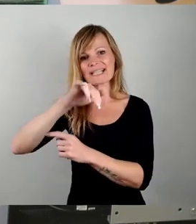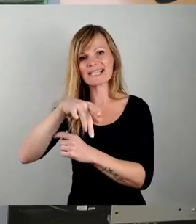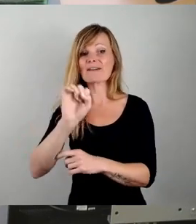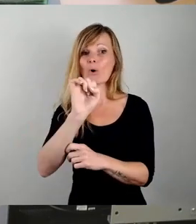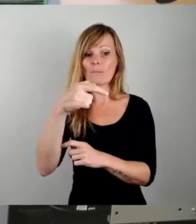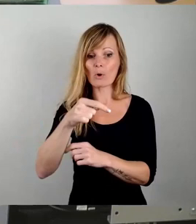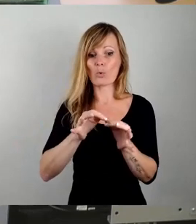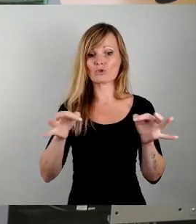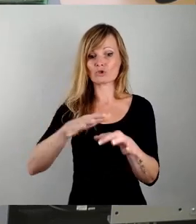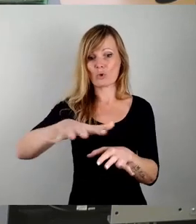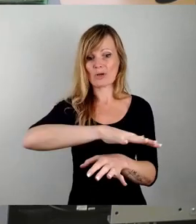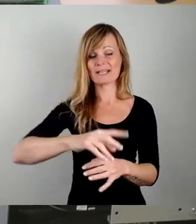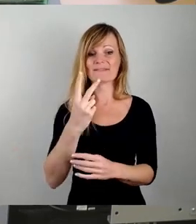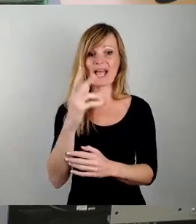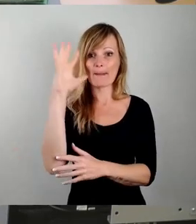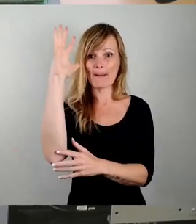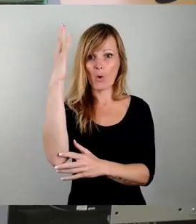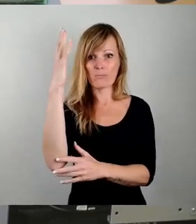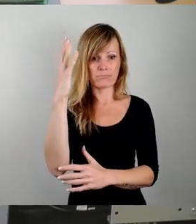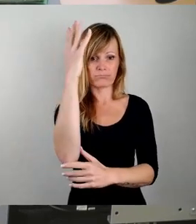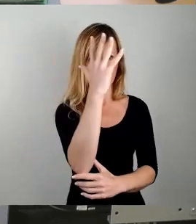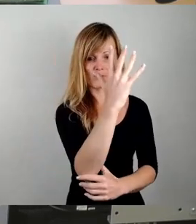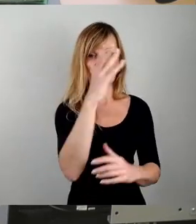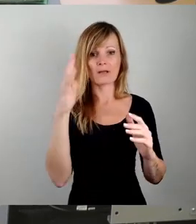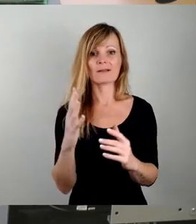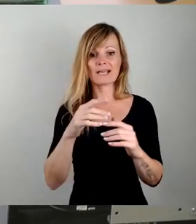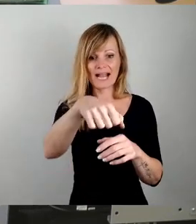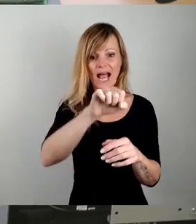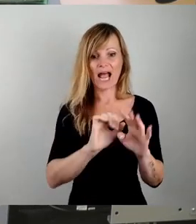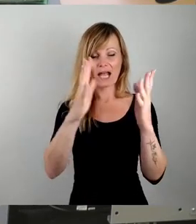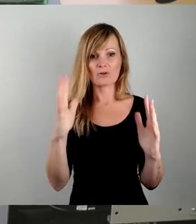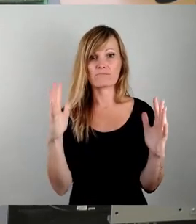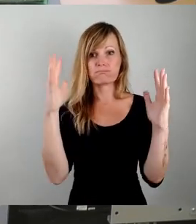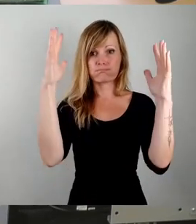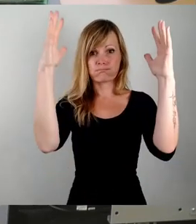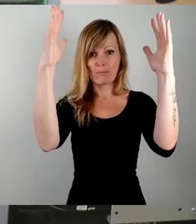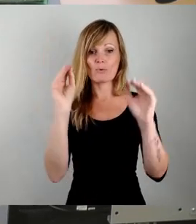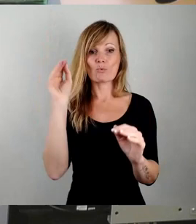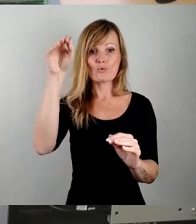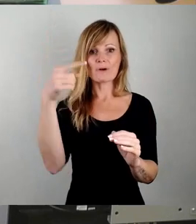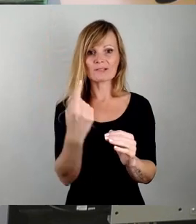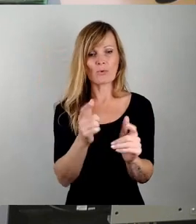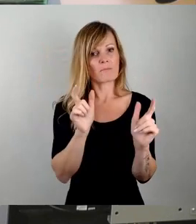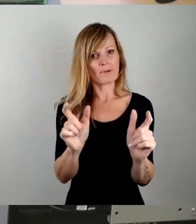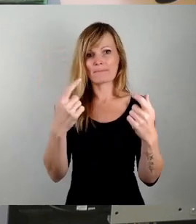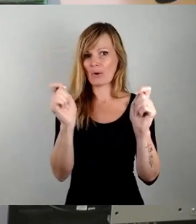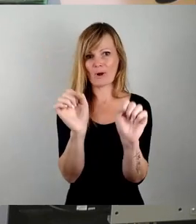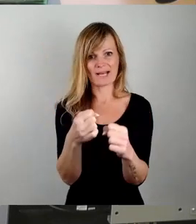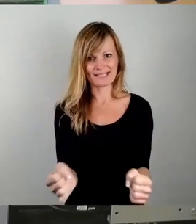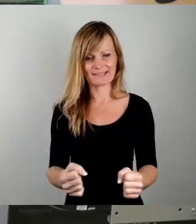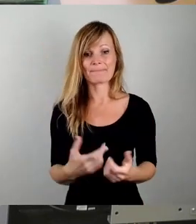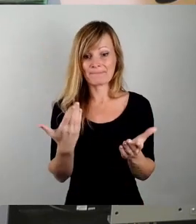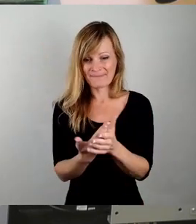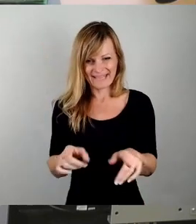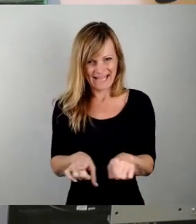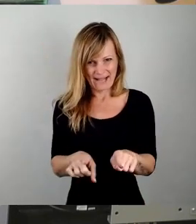diesem Grundstück standen, die über die Garagen drüber reichten und die dort jeden Bau verhindert haben. Und so sehe ich, am Ende hier, wenn